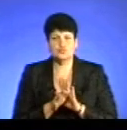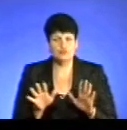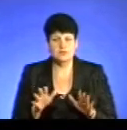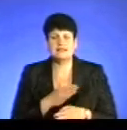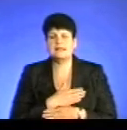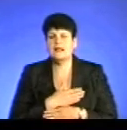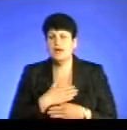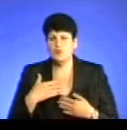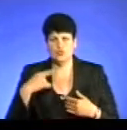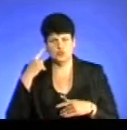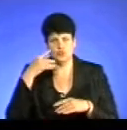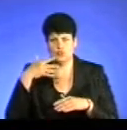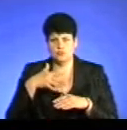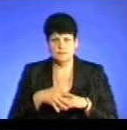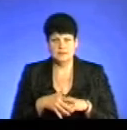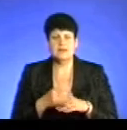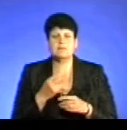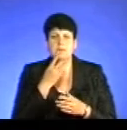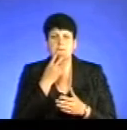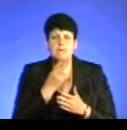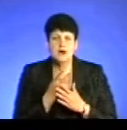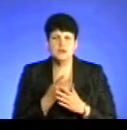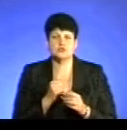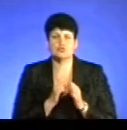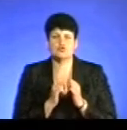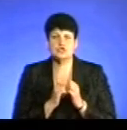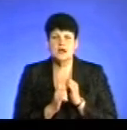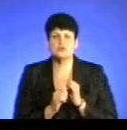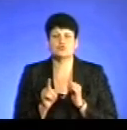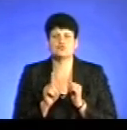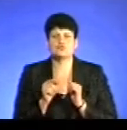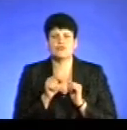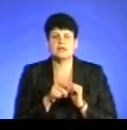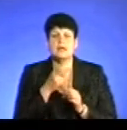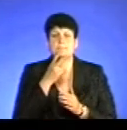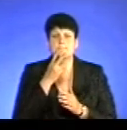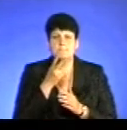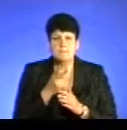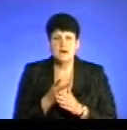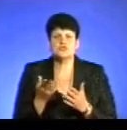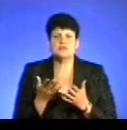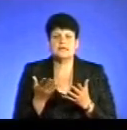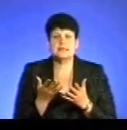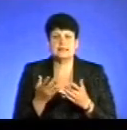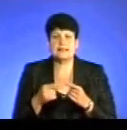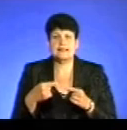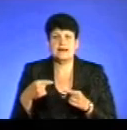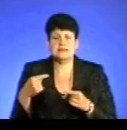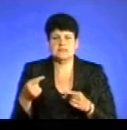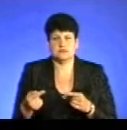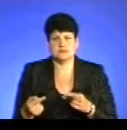усвідомлювати. І ми це бачимо дуже часто, що вони бачать, які наслідки